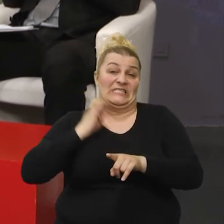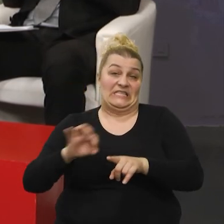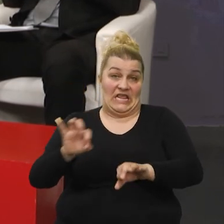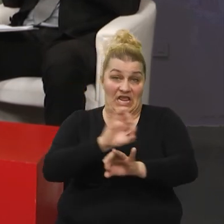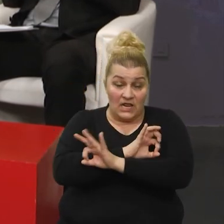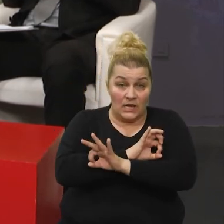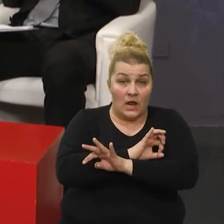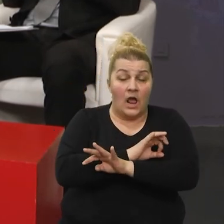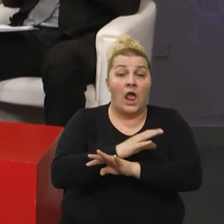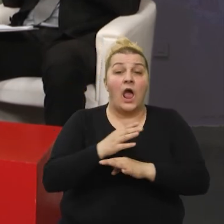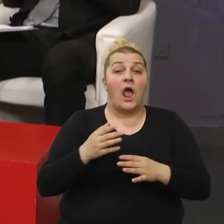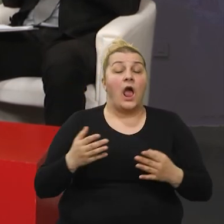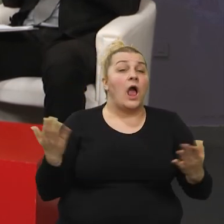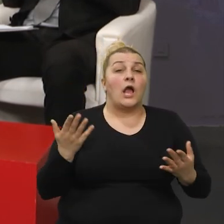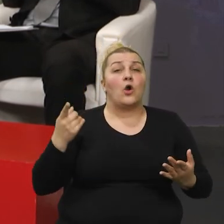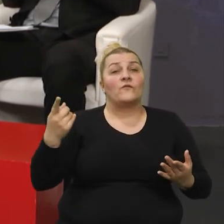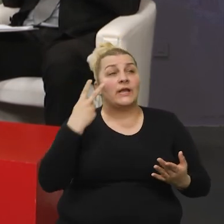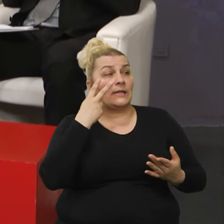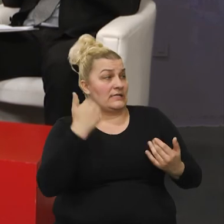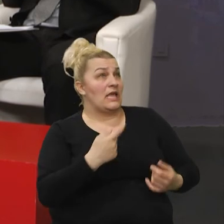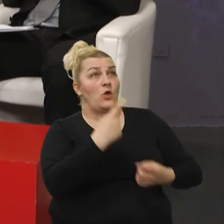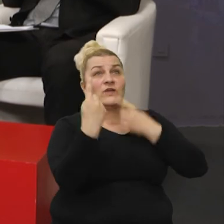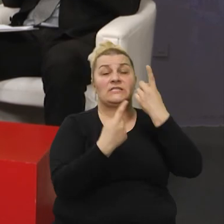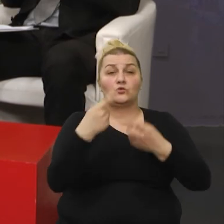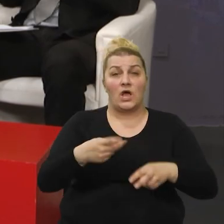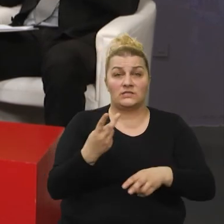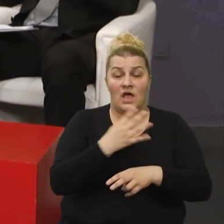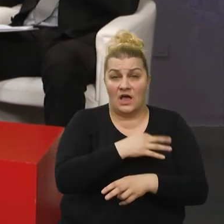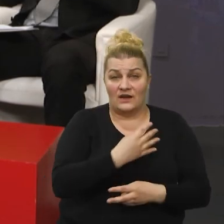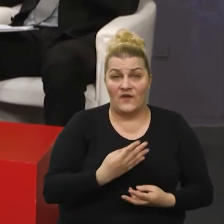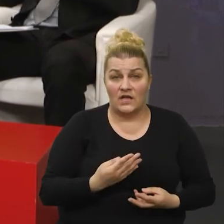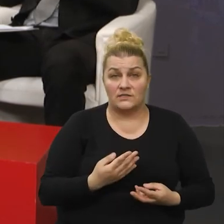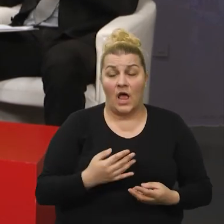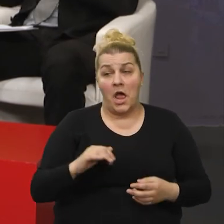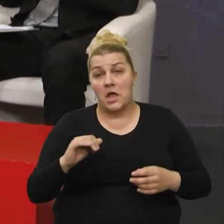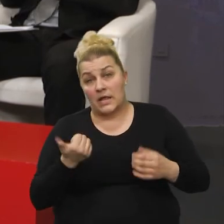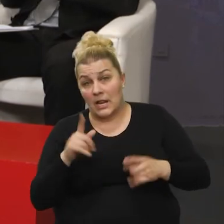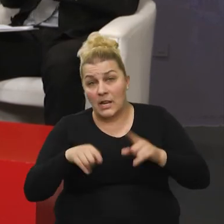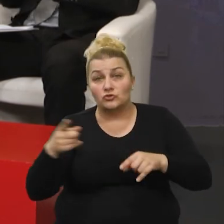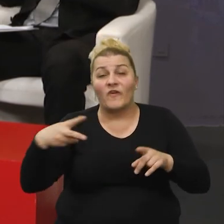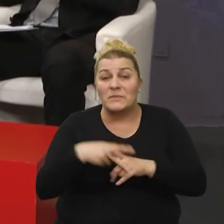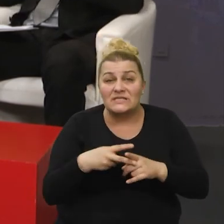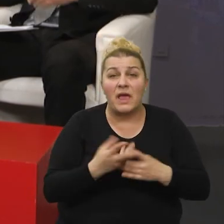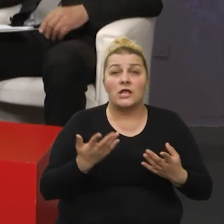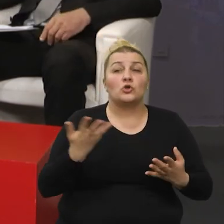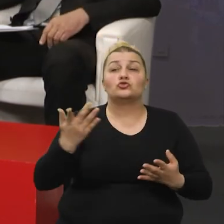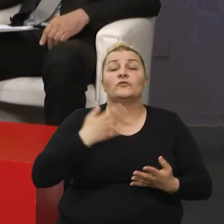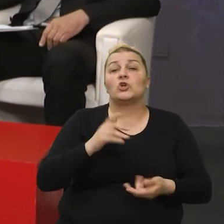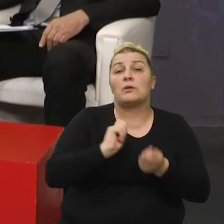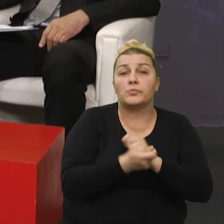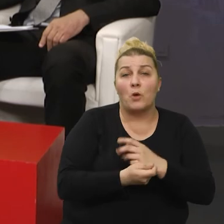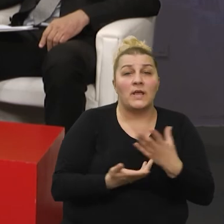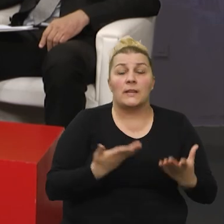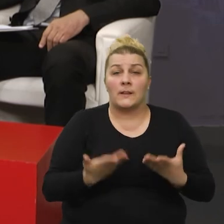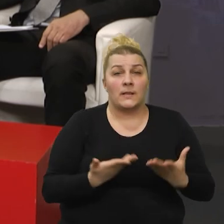domovine, kako vi danas gledate na aktualno zbijevanje u Hrvatskoj? Što vas smeta? Što biste promijenili? Jeste li zadovoljni?